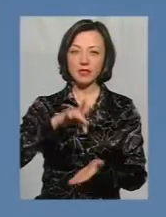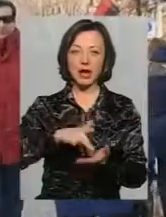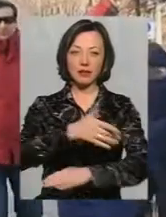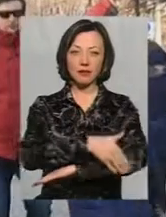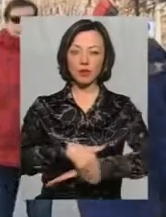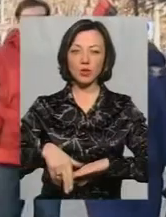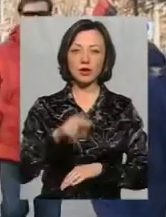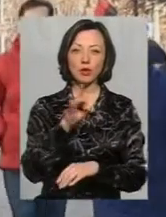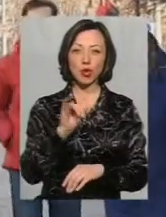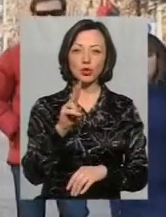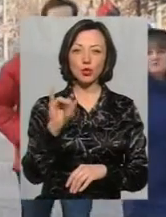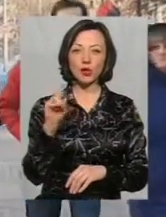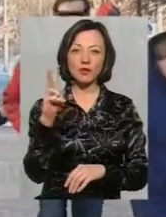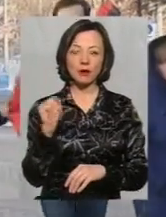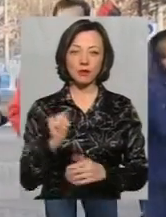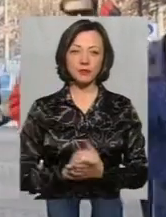вулиця Проскурівська.